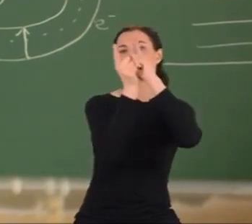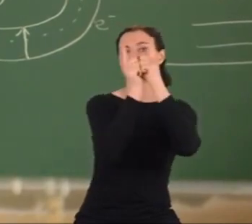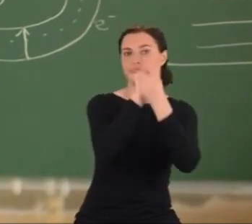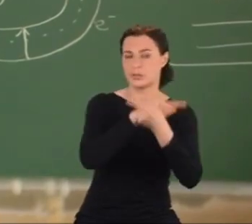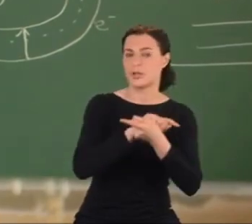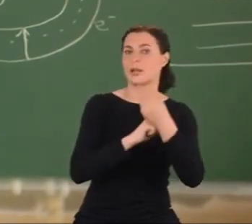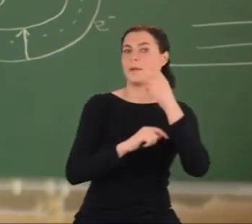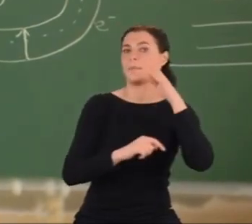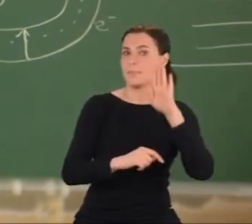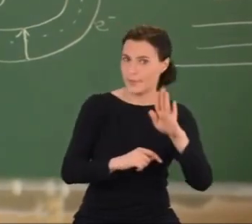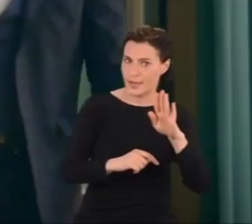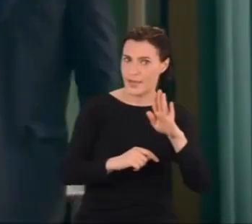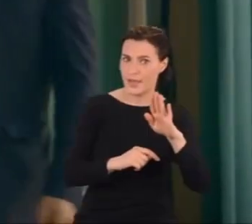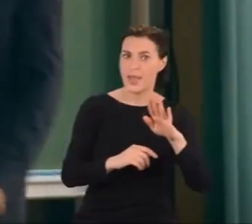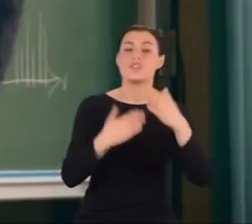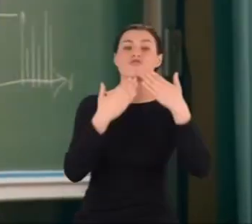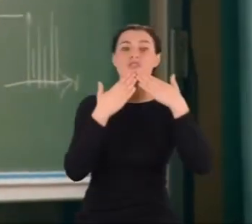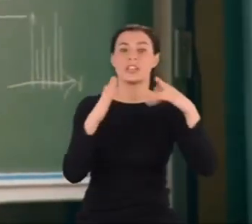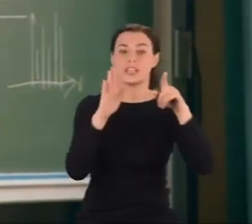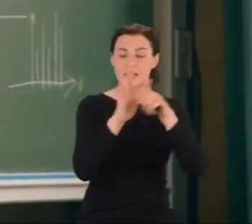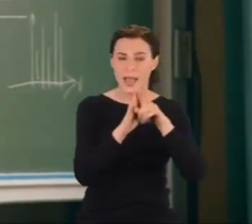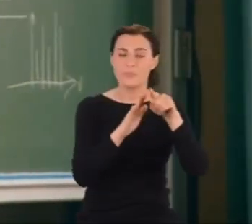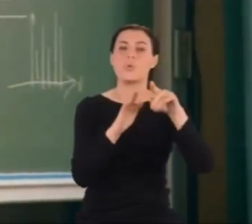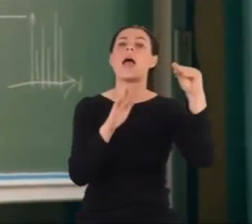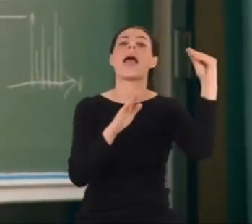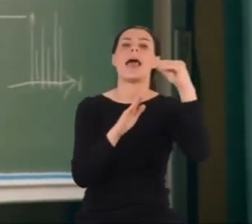uwalniając przy tym jeden elektron.